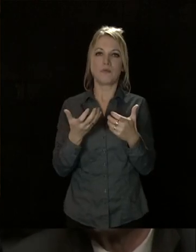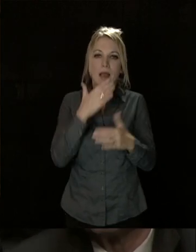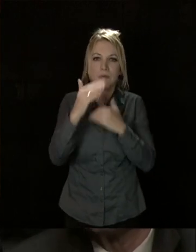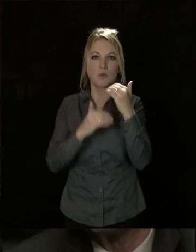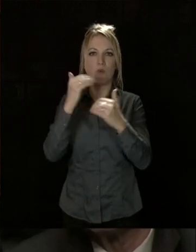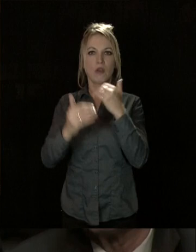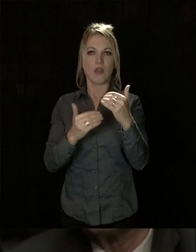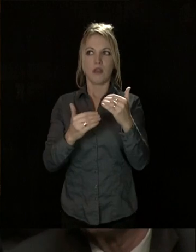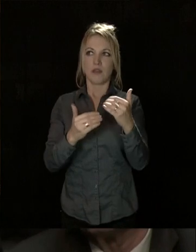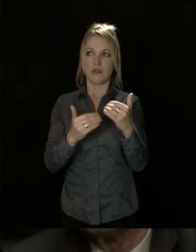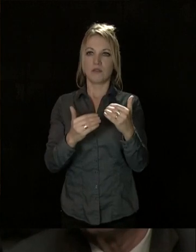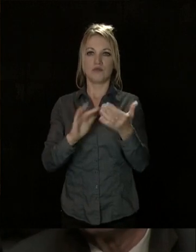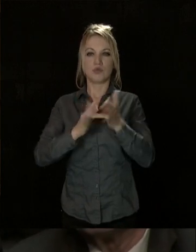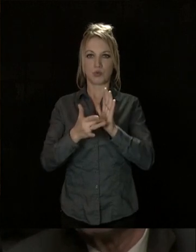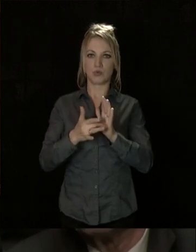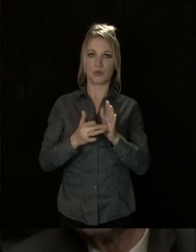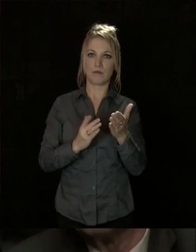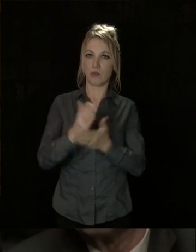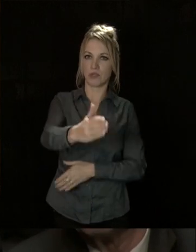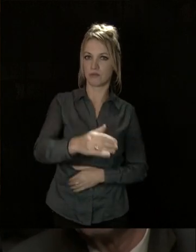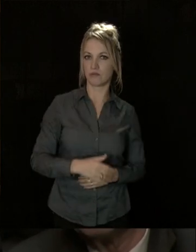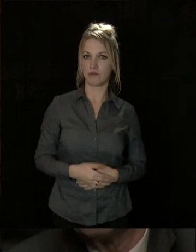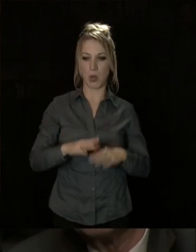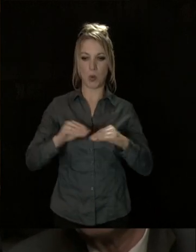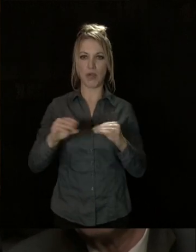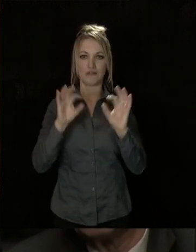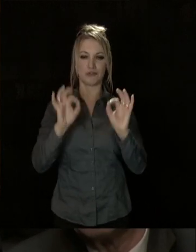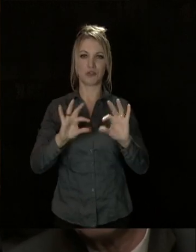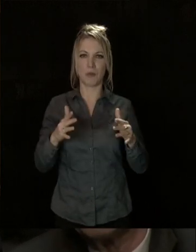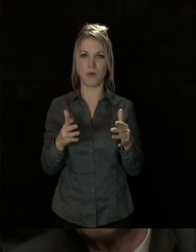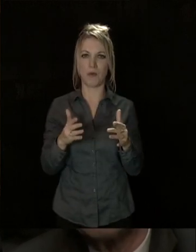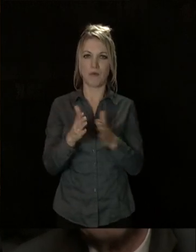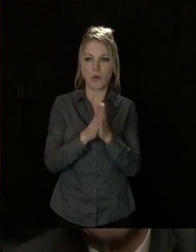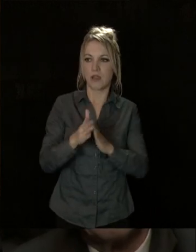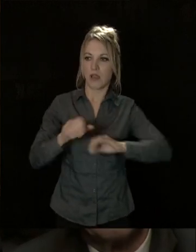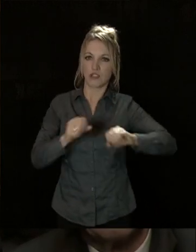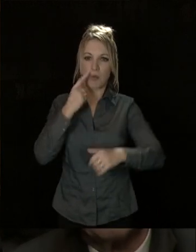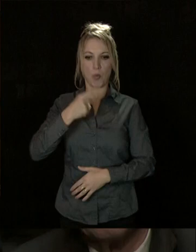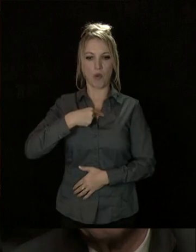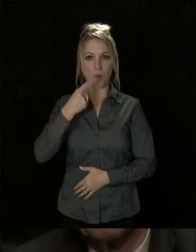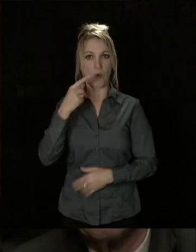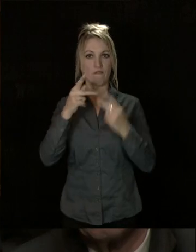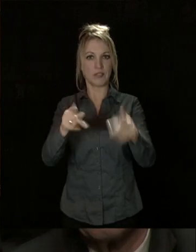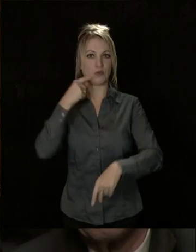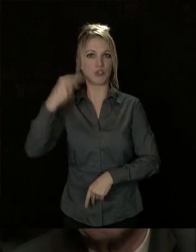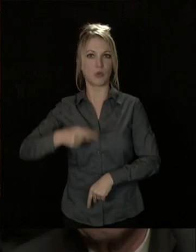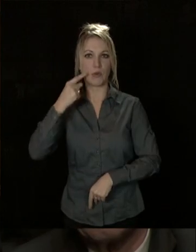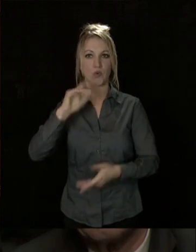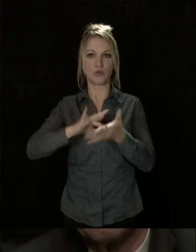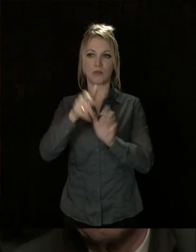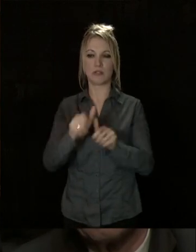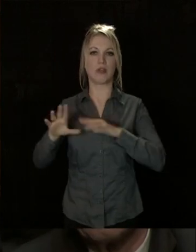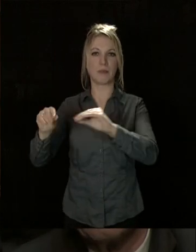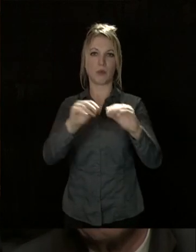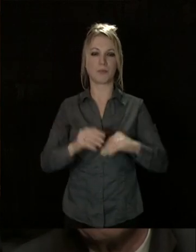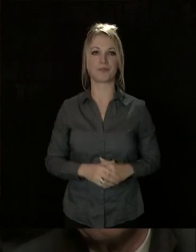bien sûr, le sort d'autrui. Et cela s'est vite concrétisé dans la volonté d'agir pour moi, pour ma ville, pour Dijon et pour ses habitants.